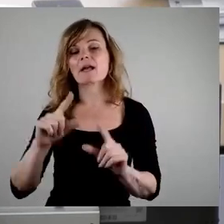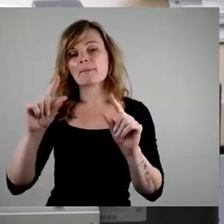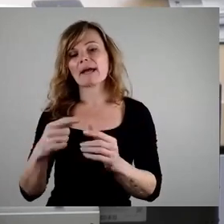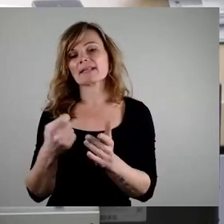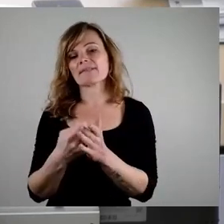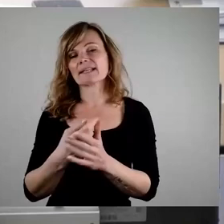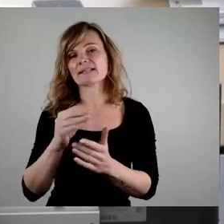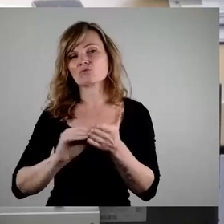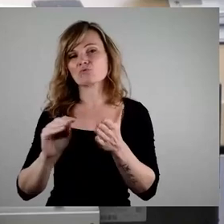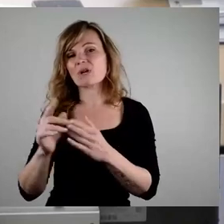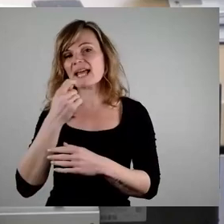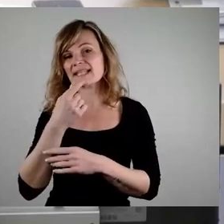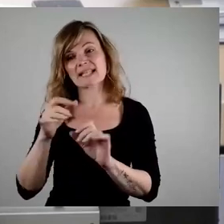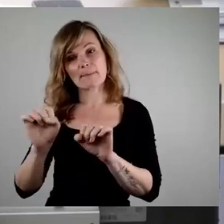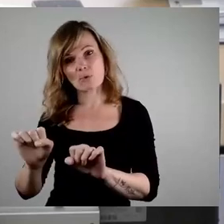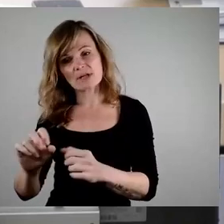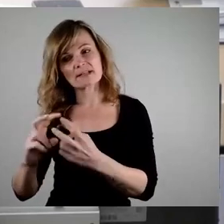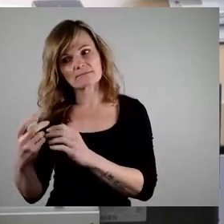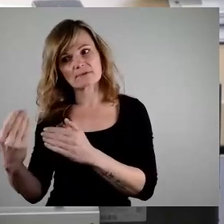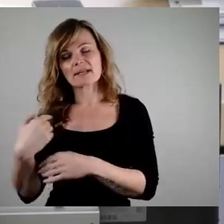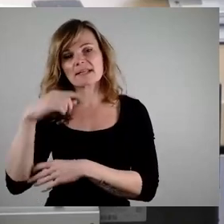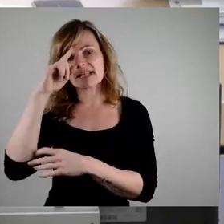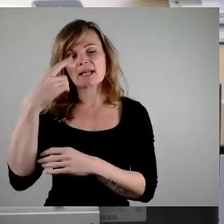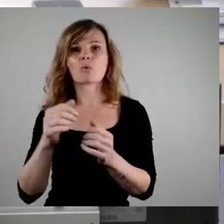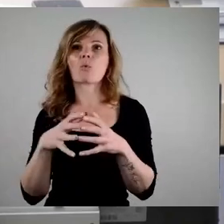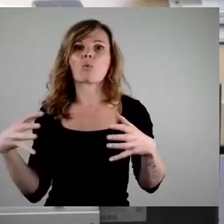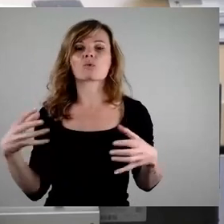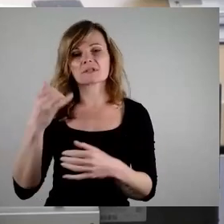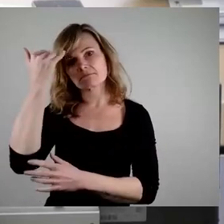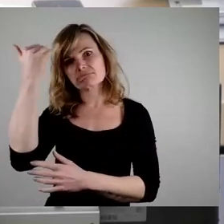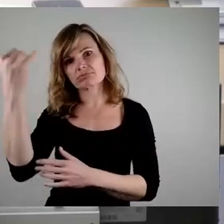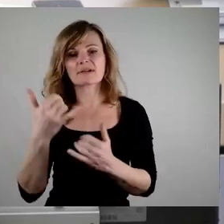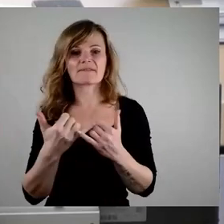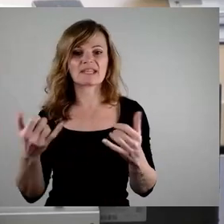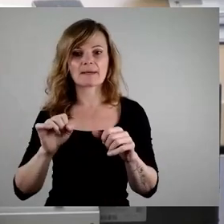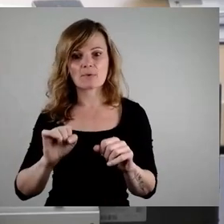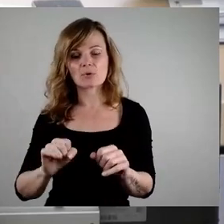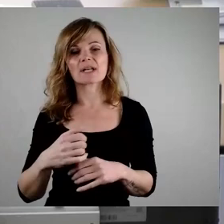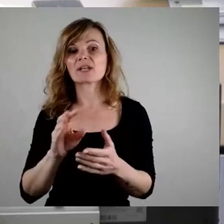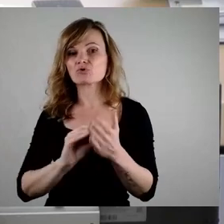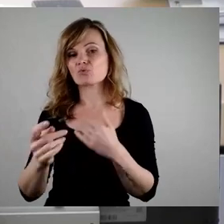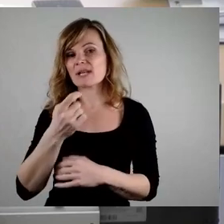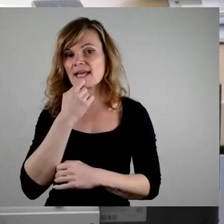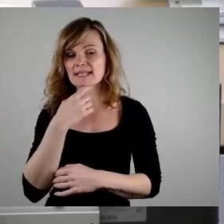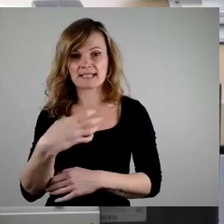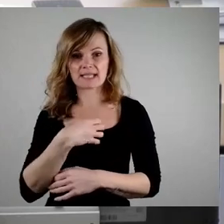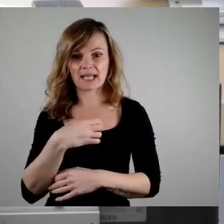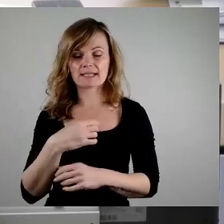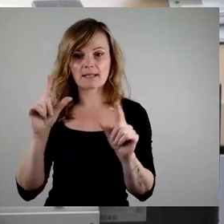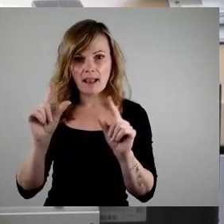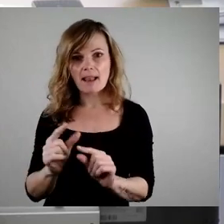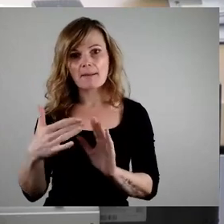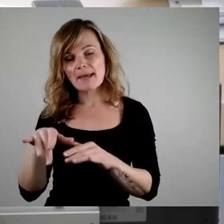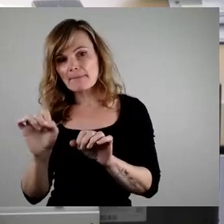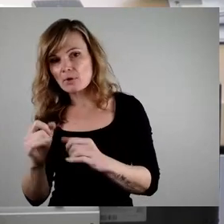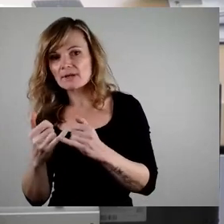Jetzt könnte man denken, jetzt kommt hier der große Wurf, wie wir das Schulessen in Dresden preiswerter gestalten können.